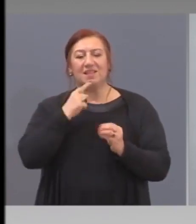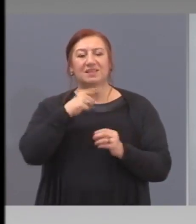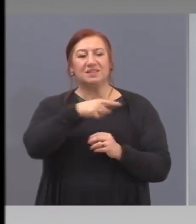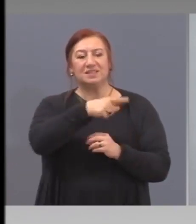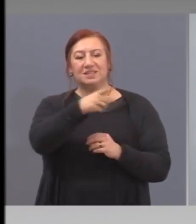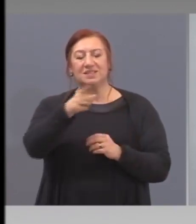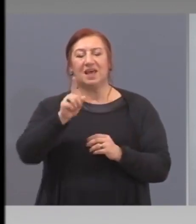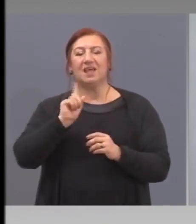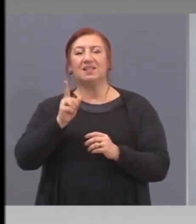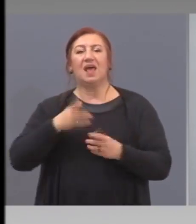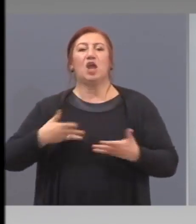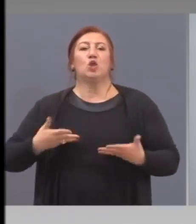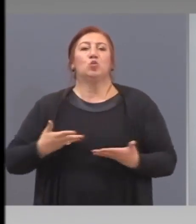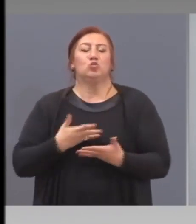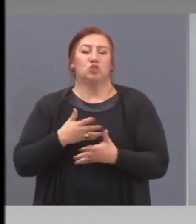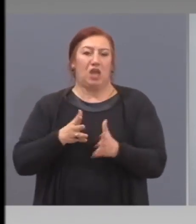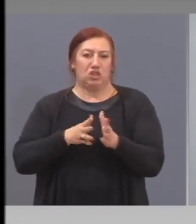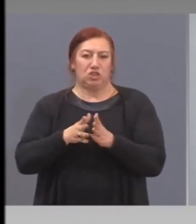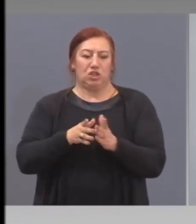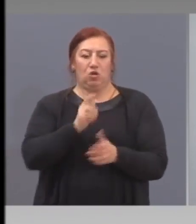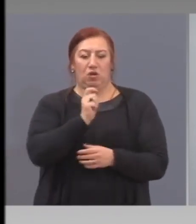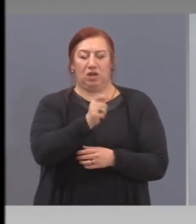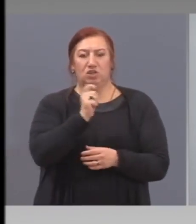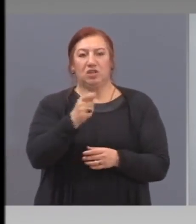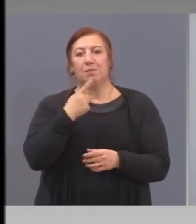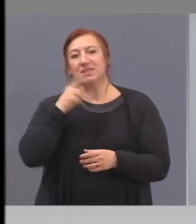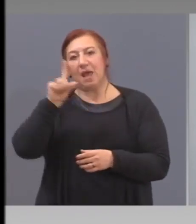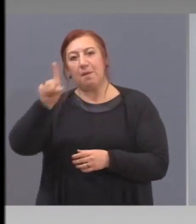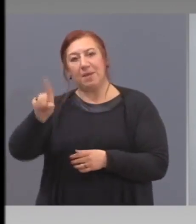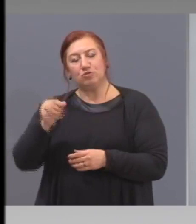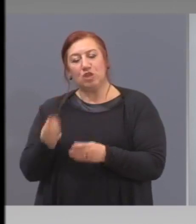-нуждаещите се пенсионери.